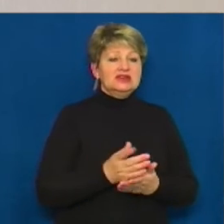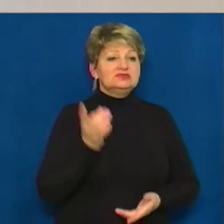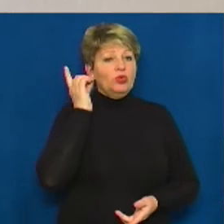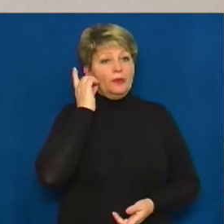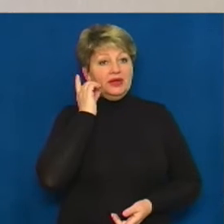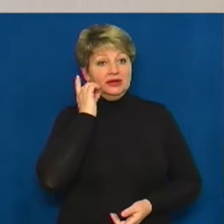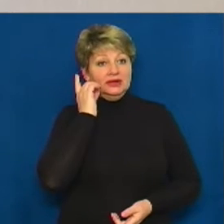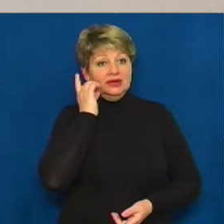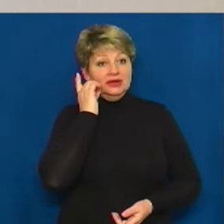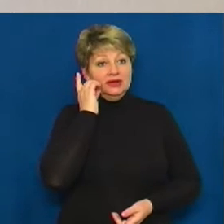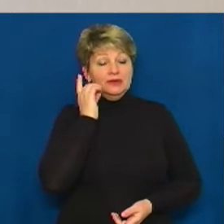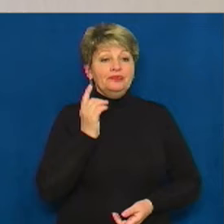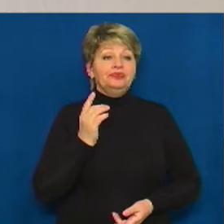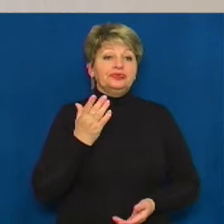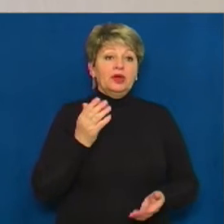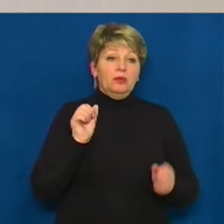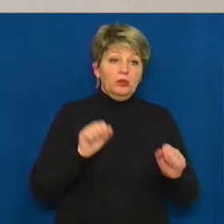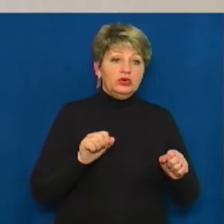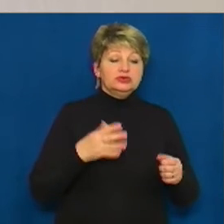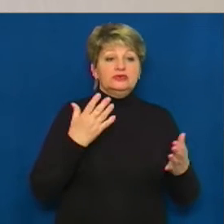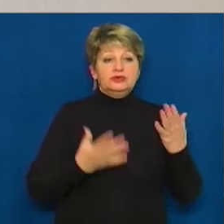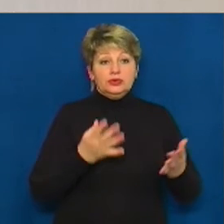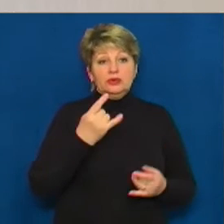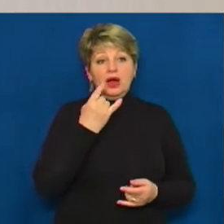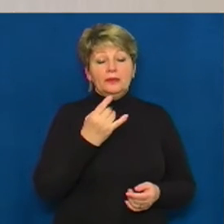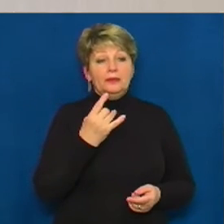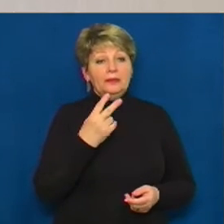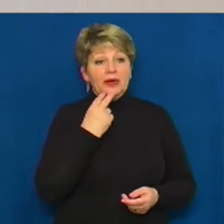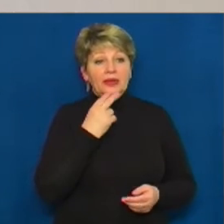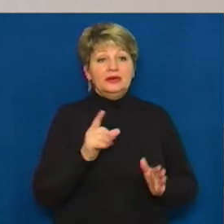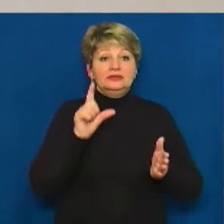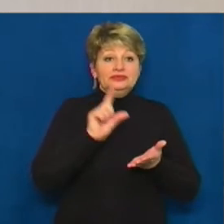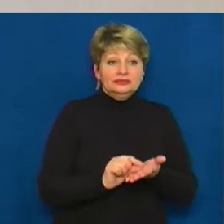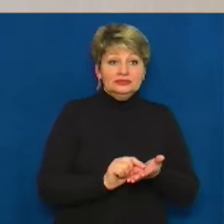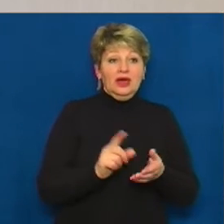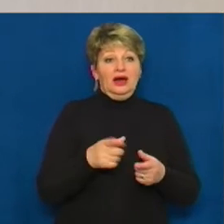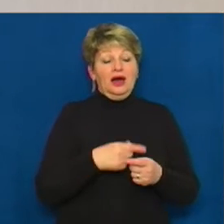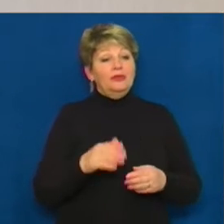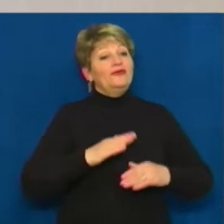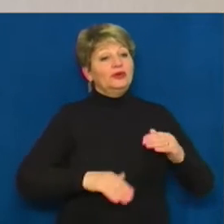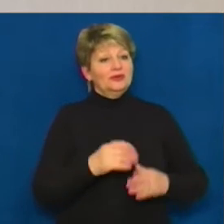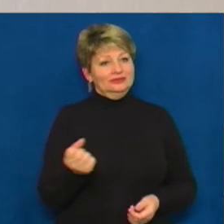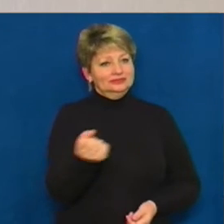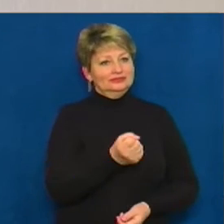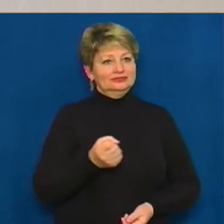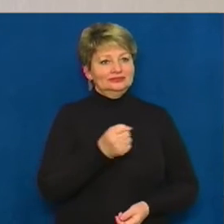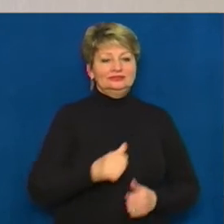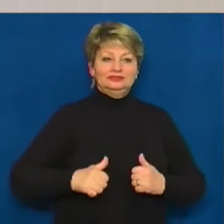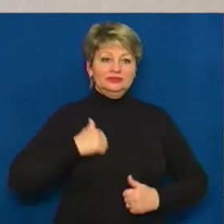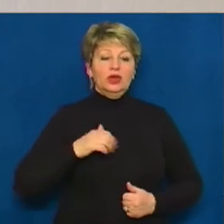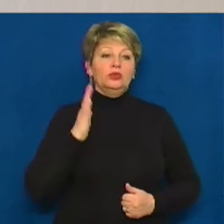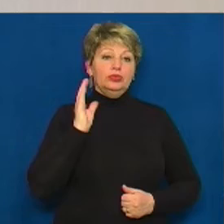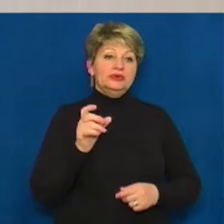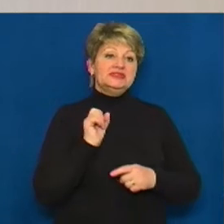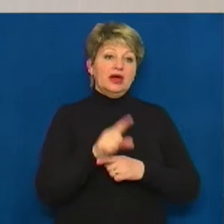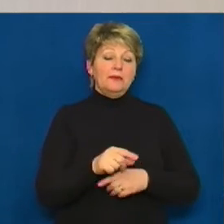або дитині хочеться в руці потримати учнівський квиток. Буде функція замовлення